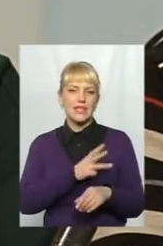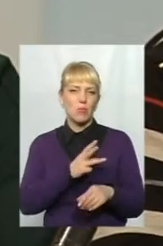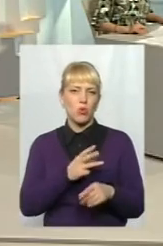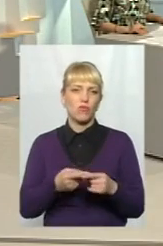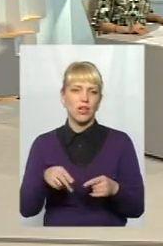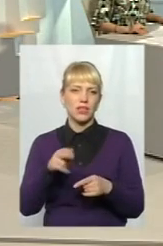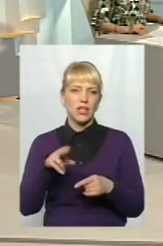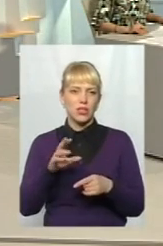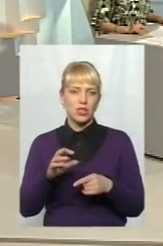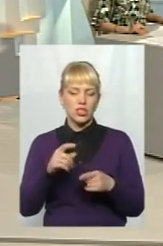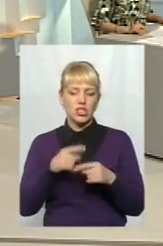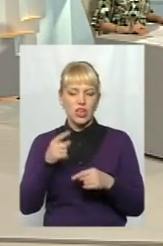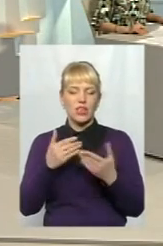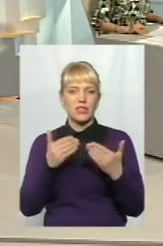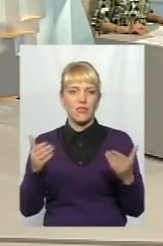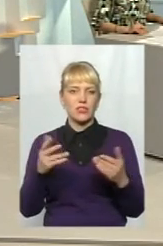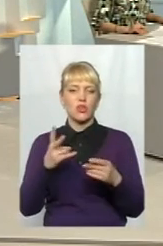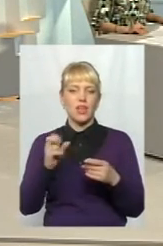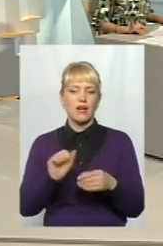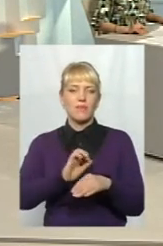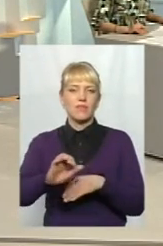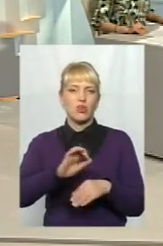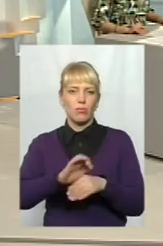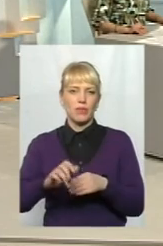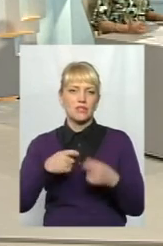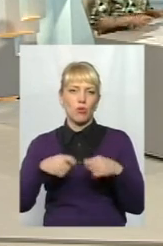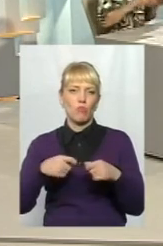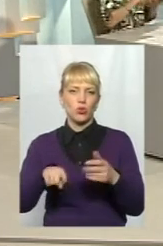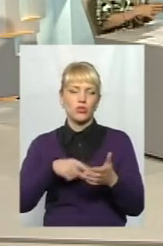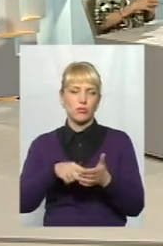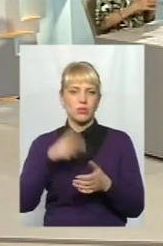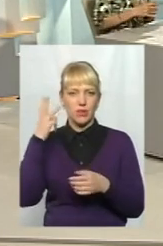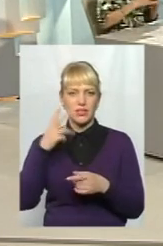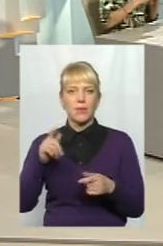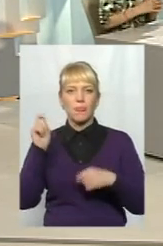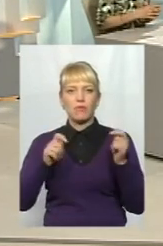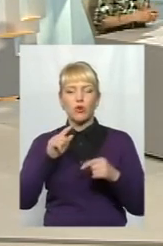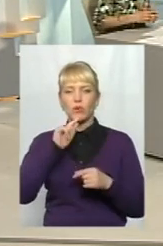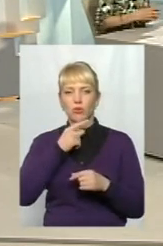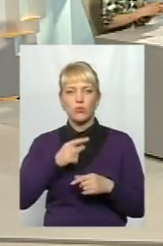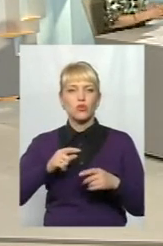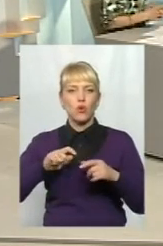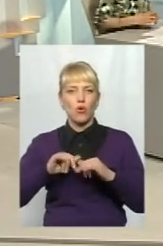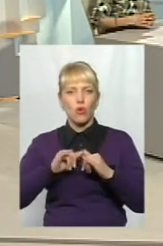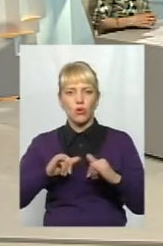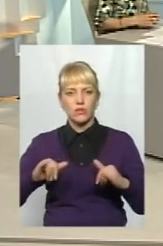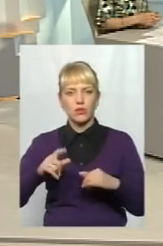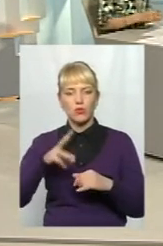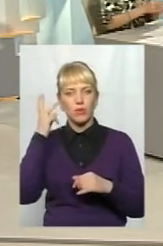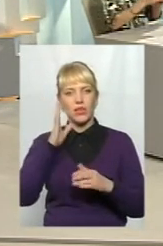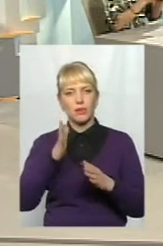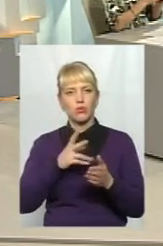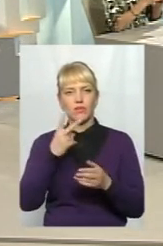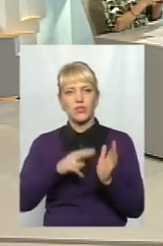виставку можливість виробництва і продажу товару саме в місті Хмельницького. Форум економічного розвитку Хмельницького, який відбудеться 27